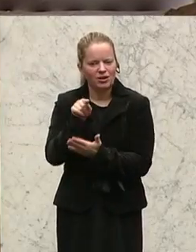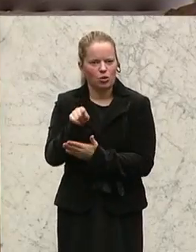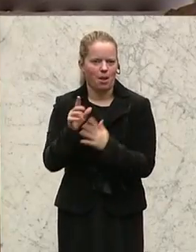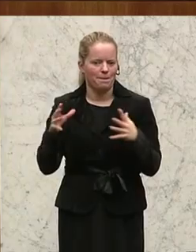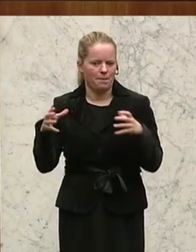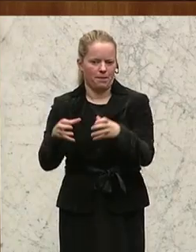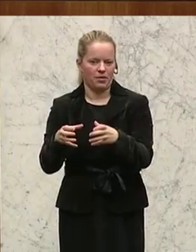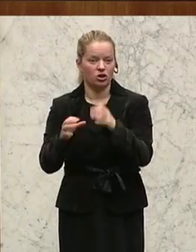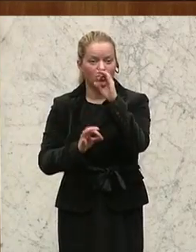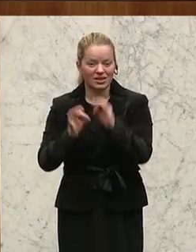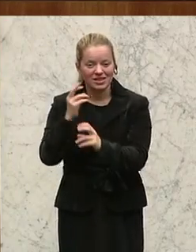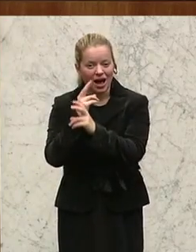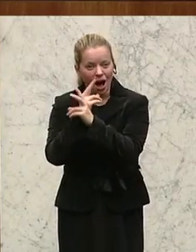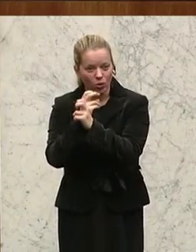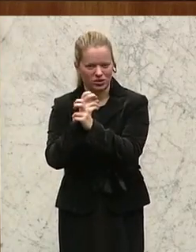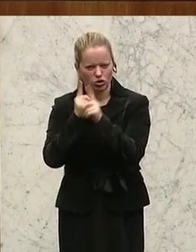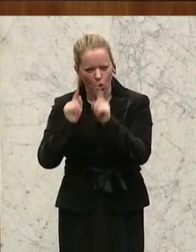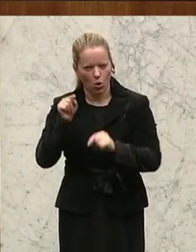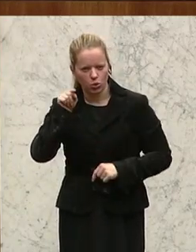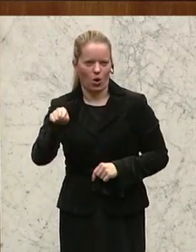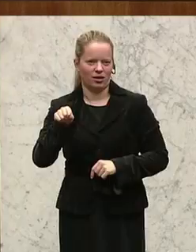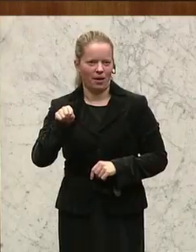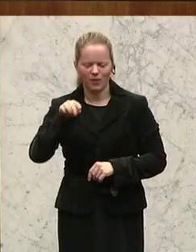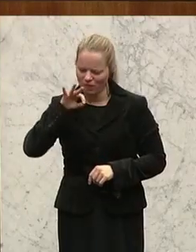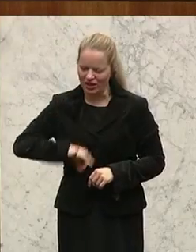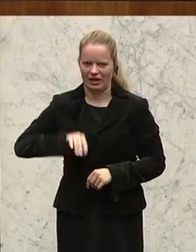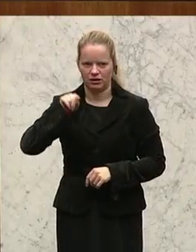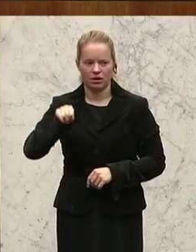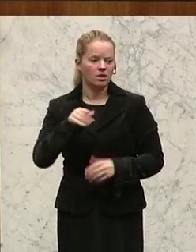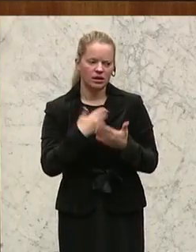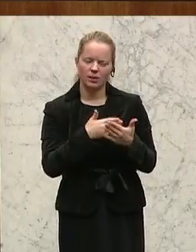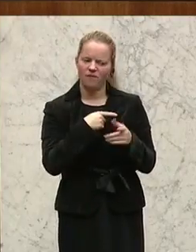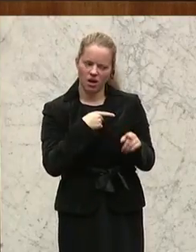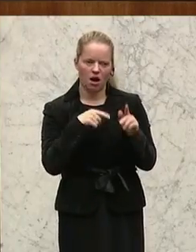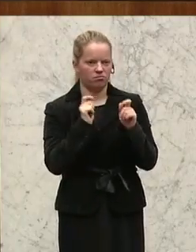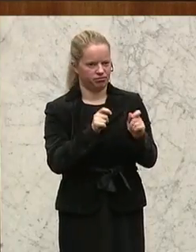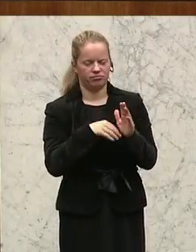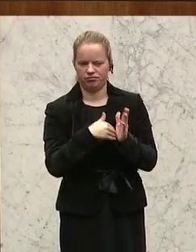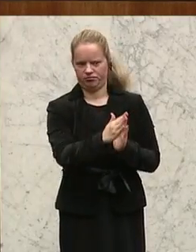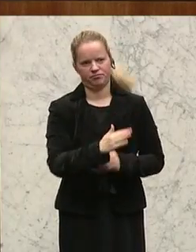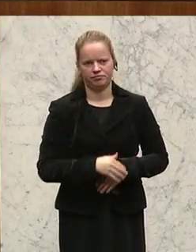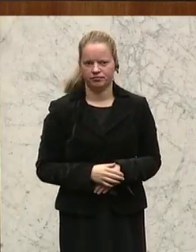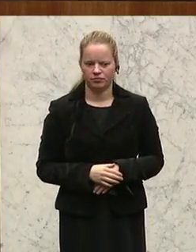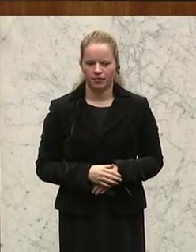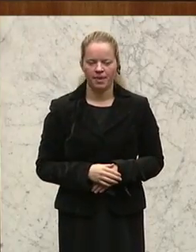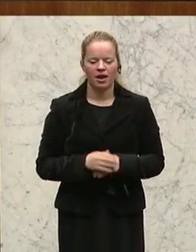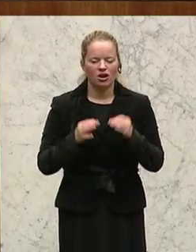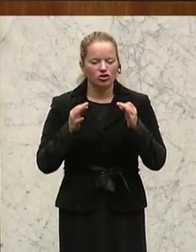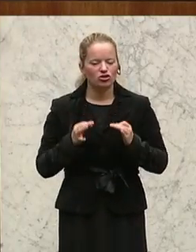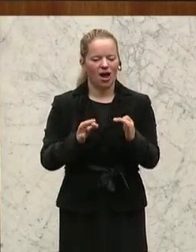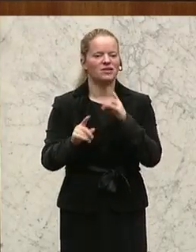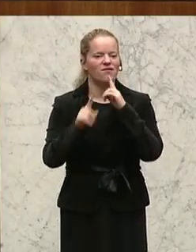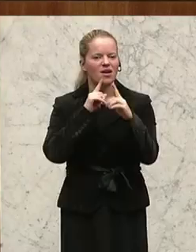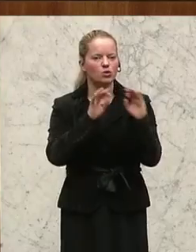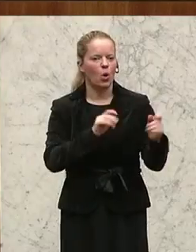Statistik Austria und sollten es daher zwingend dort machen. Daher keine Zustimmung von uns. Sie ändern die Straßenverkehrsordnung.